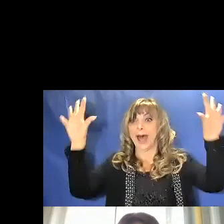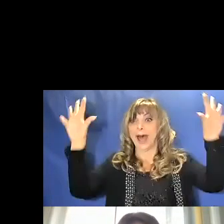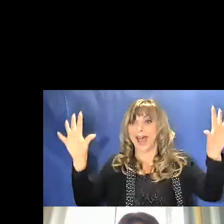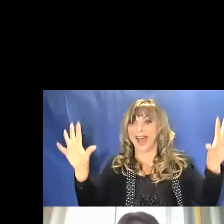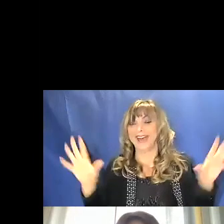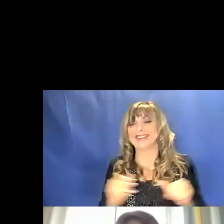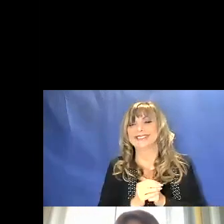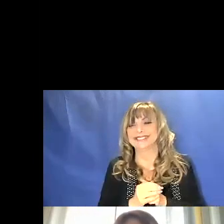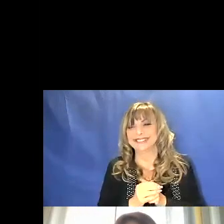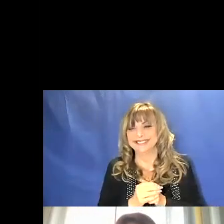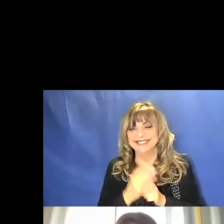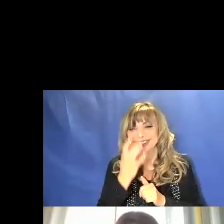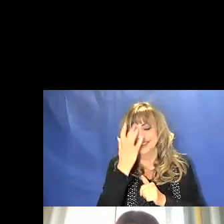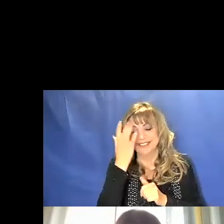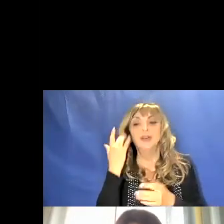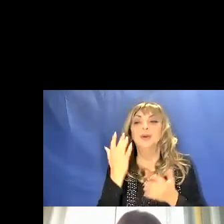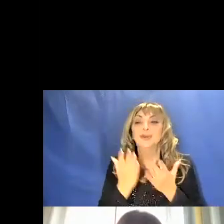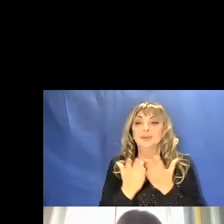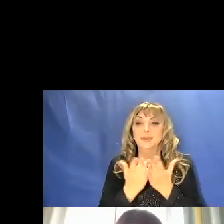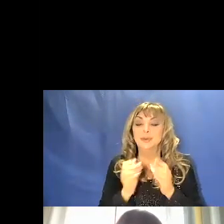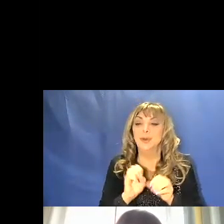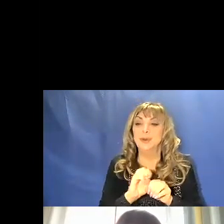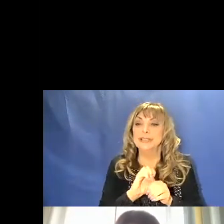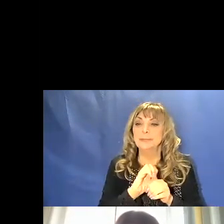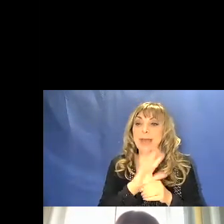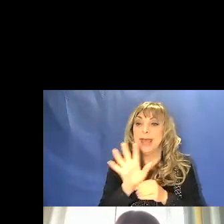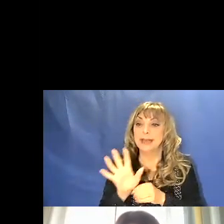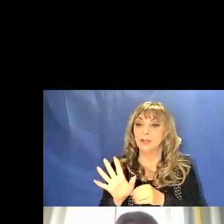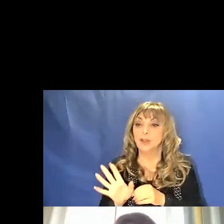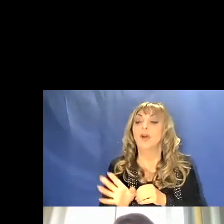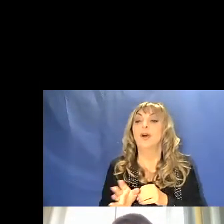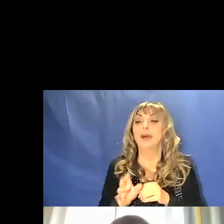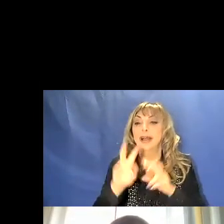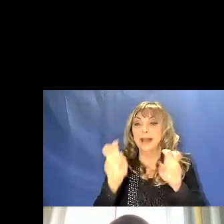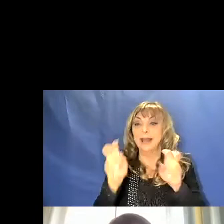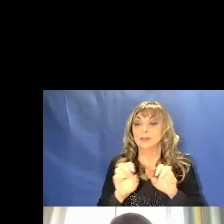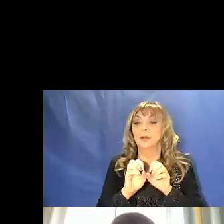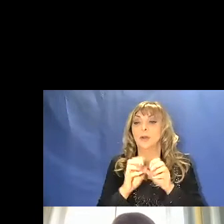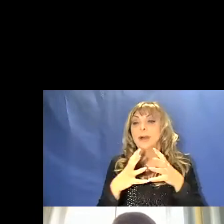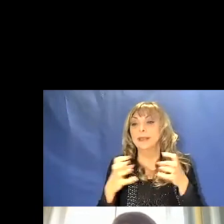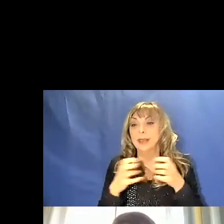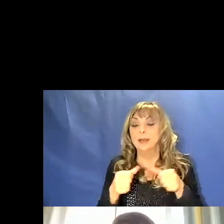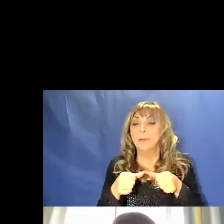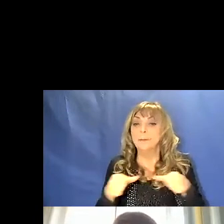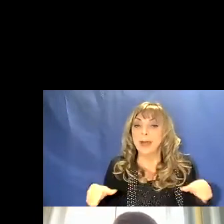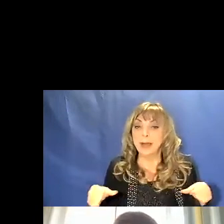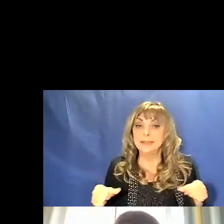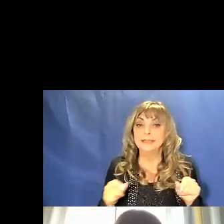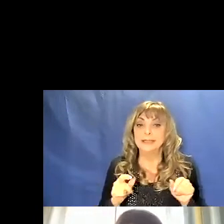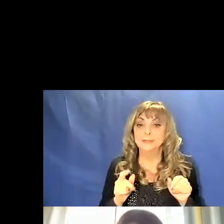Lo studio dello spettro elettromagnetico è alla base di quella